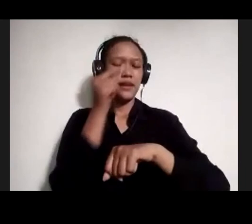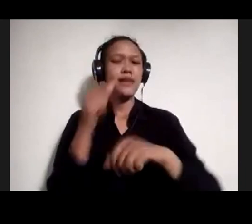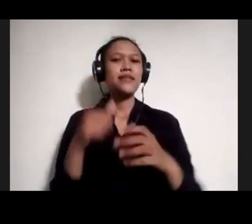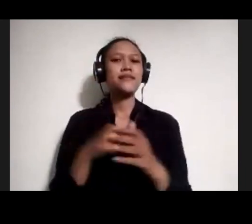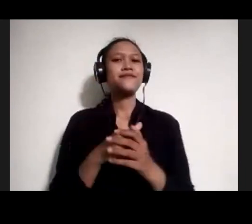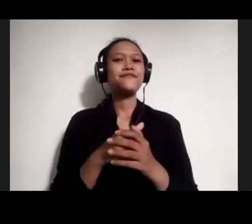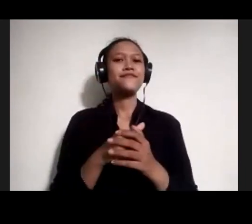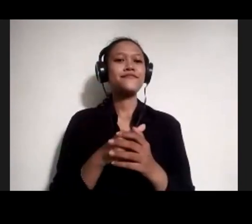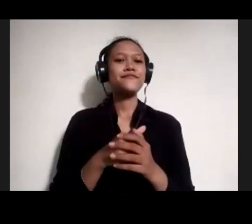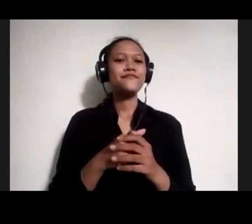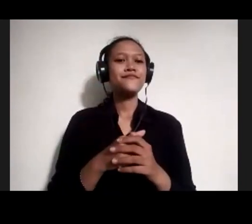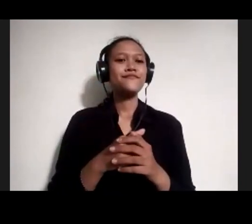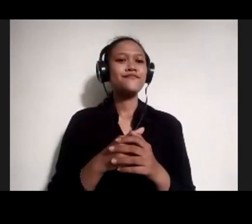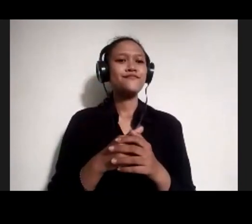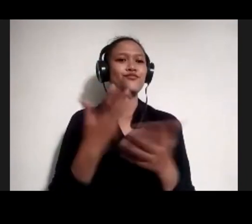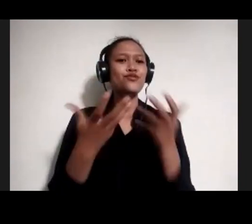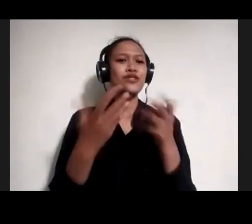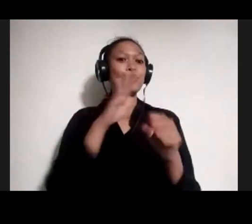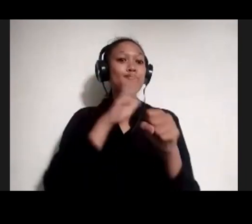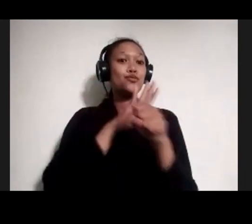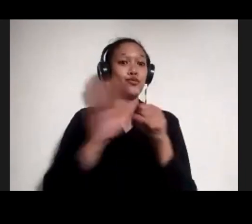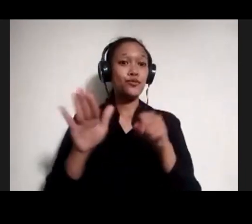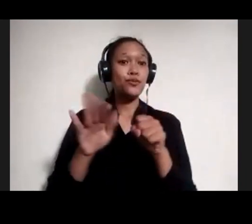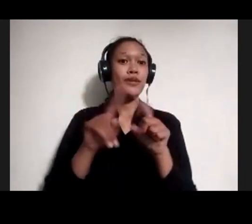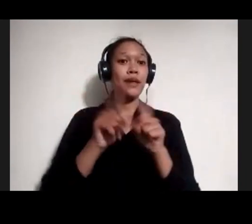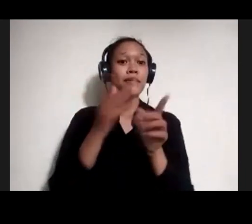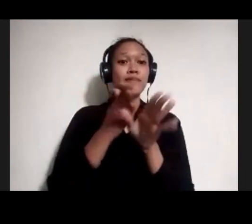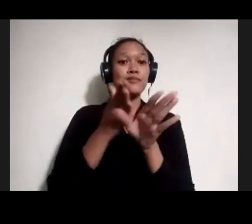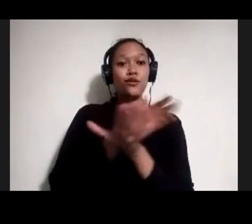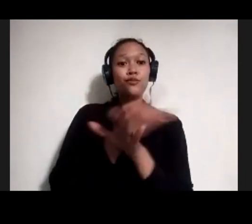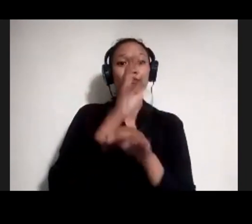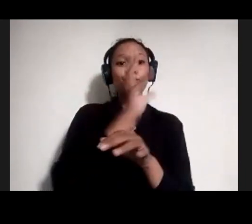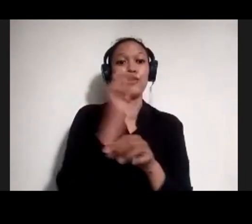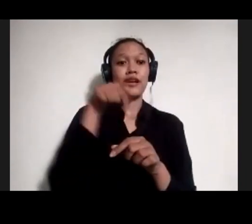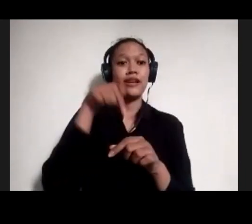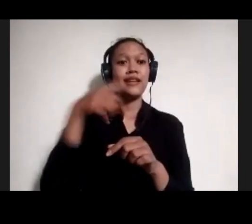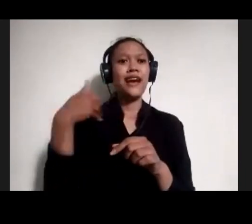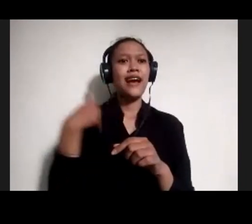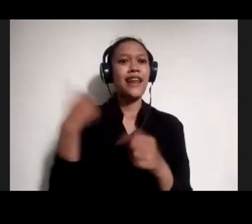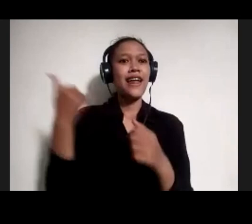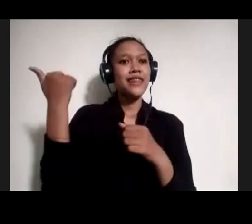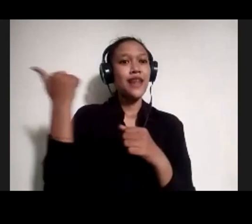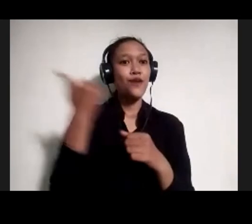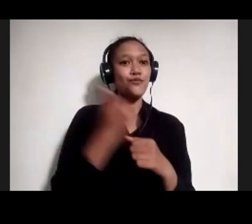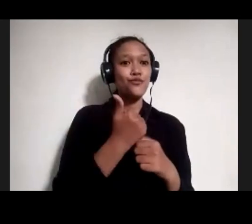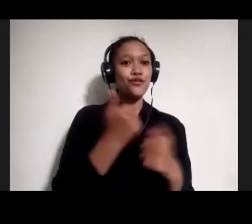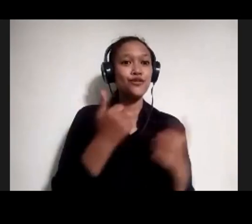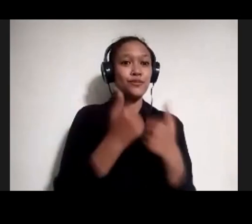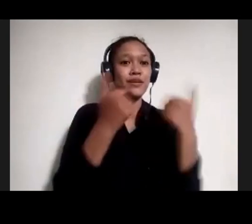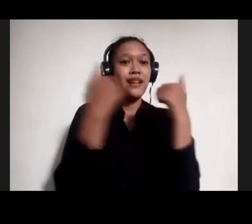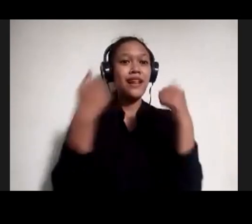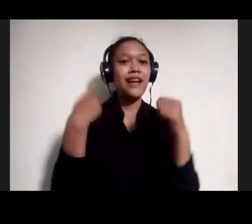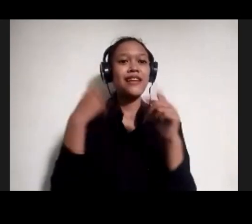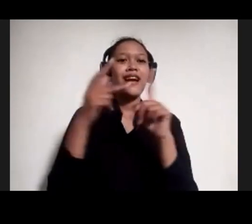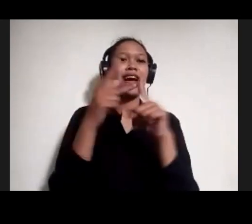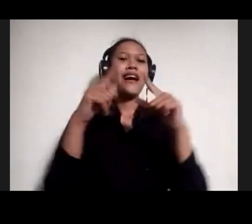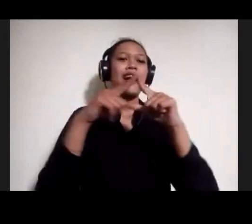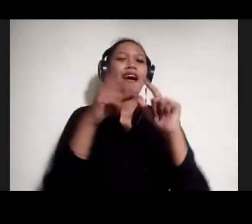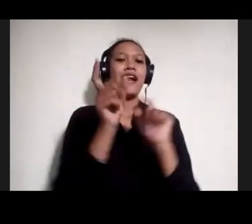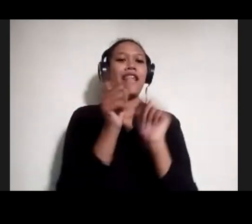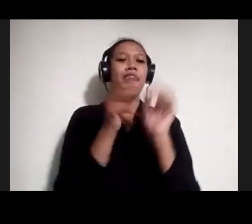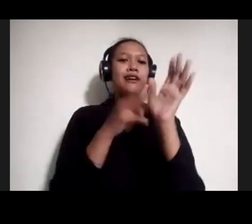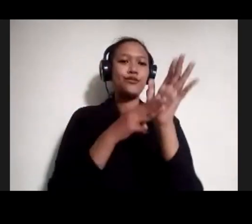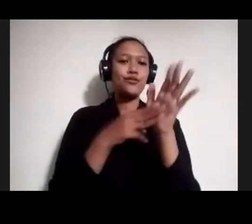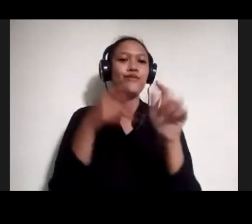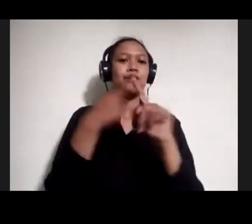sudah cukup, tapi sebelumnya, sore ini kita ke data-data spesial teman-teman sekalian. Ada Mbak Harum, Sekaritasi dari